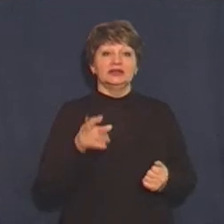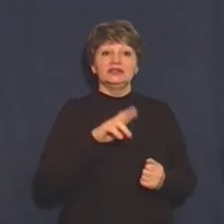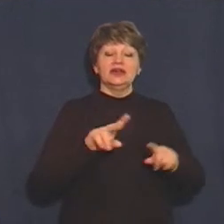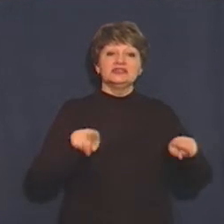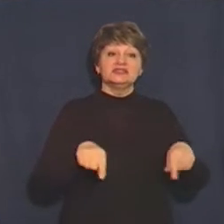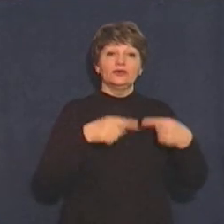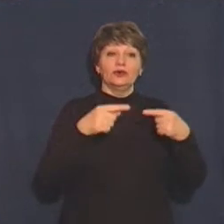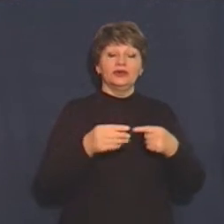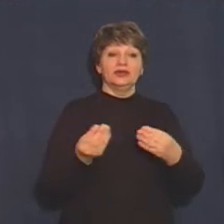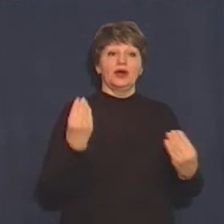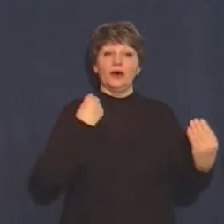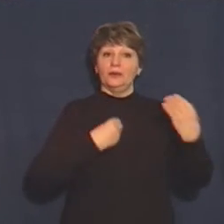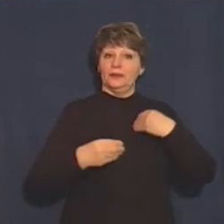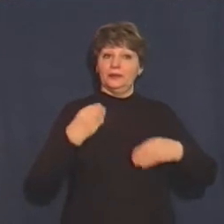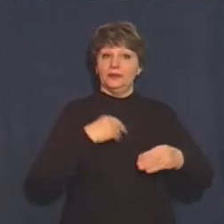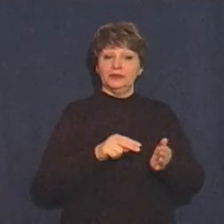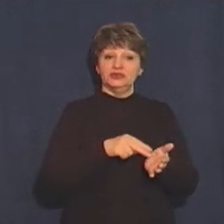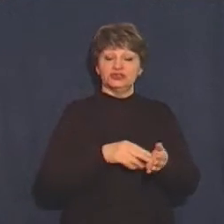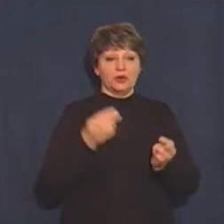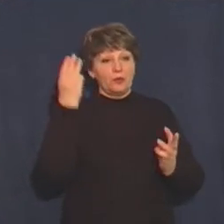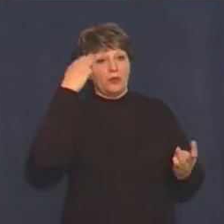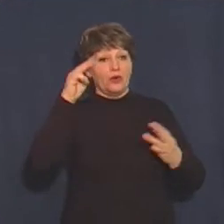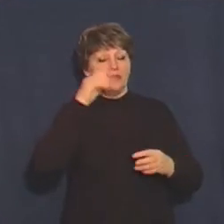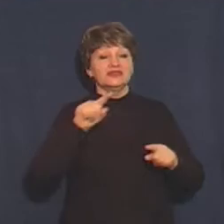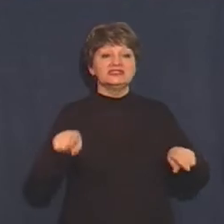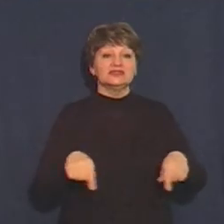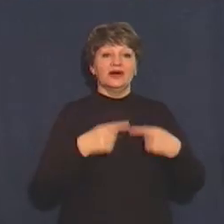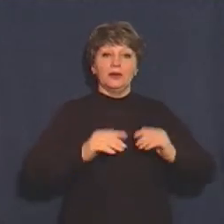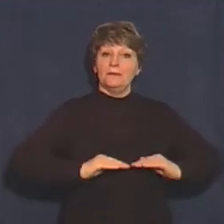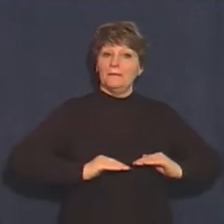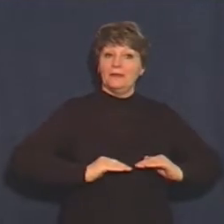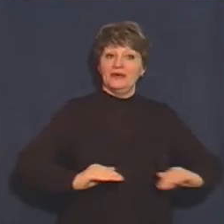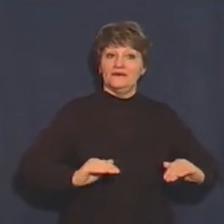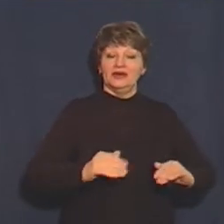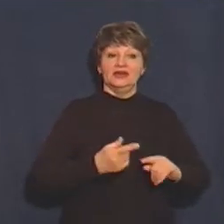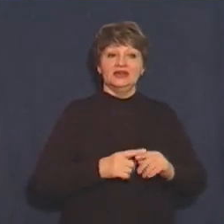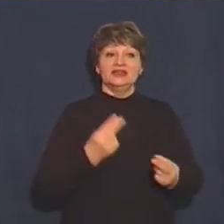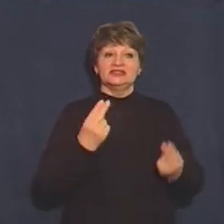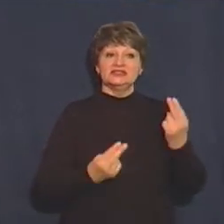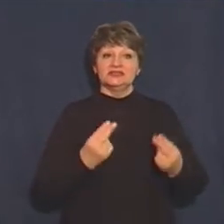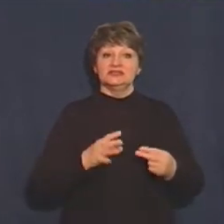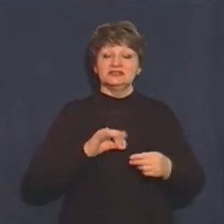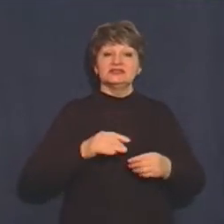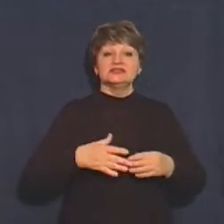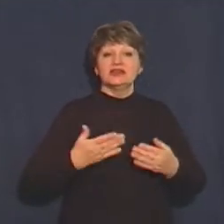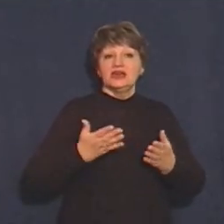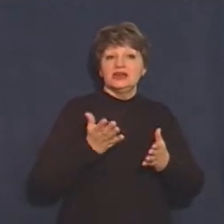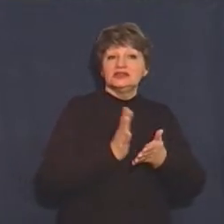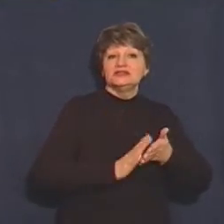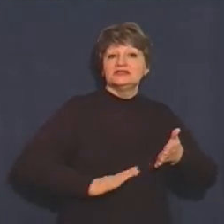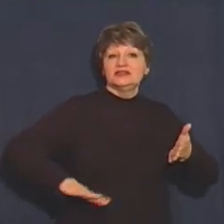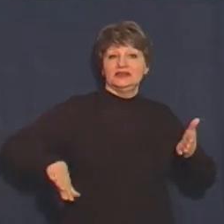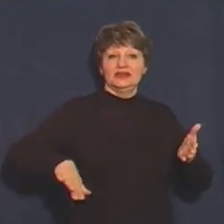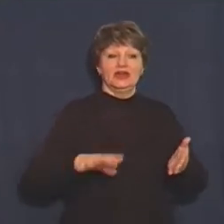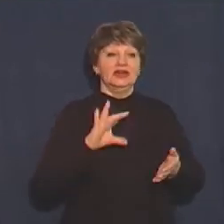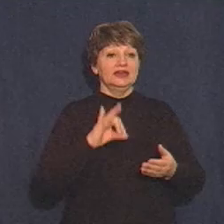образу черкаської модниці музейні працівники відтворили спідницю смарагдового кольору зі шлейфом. Блуза та хостка з мережевом